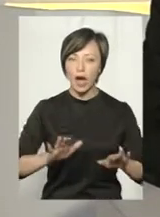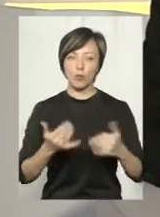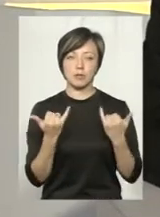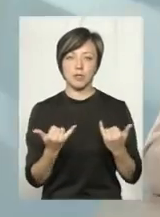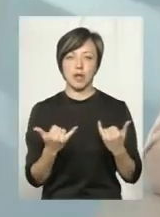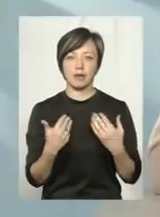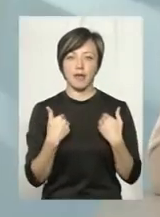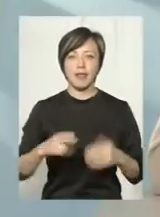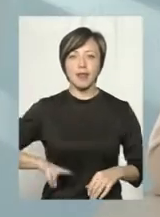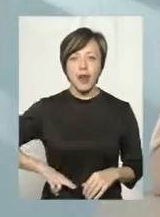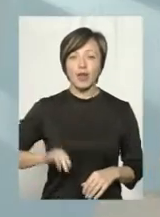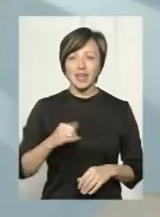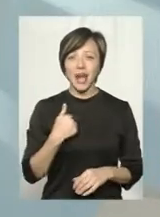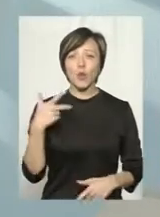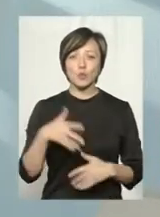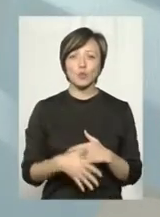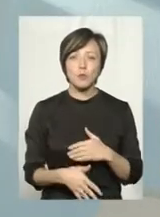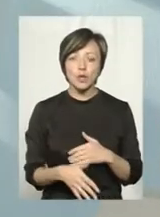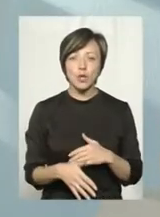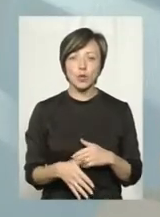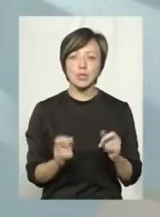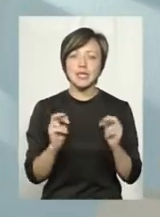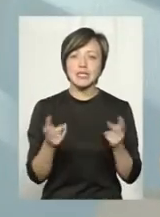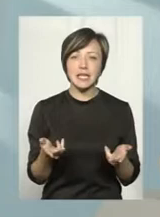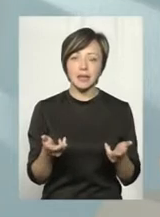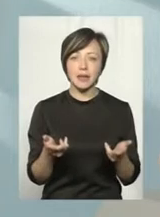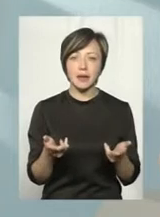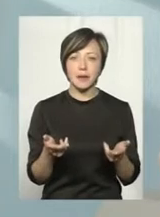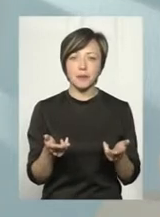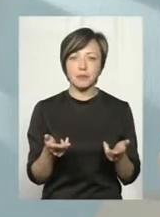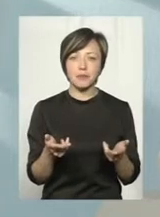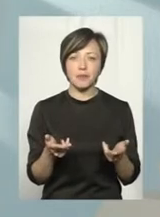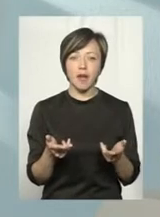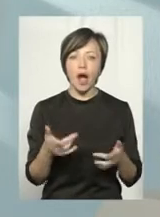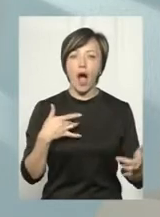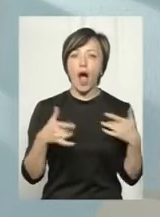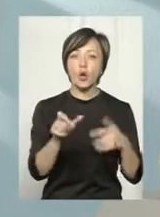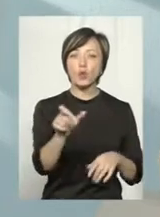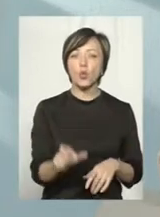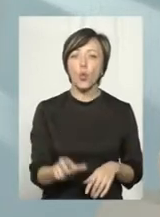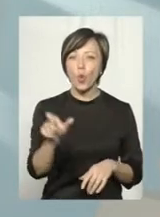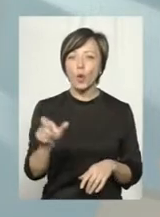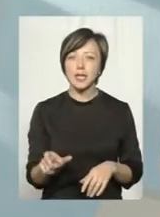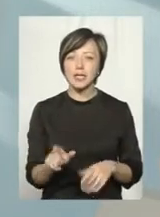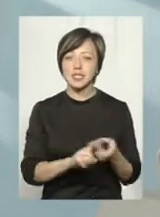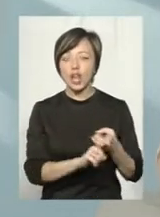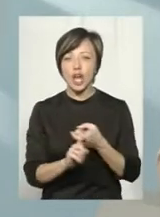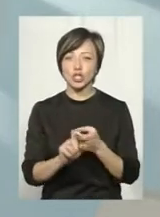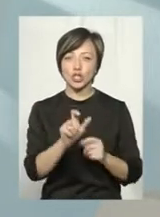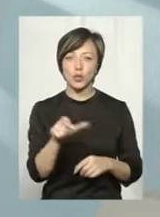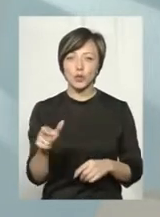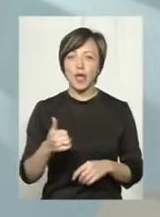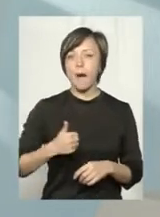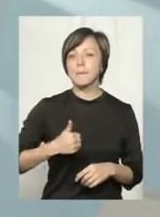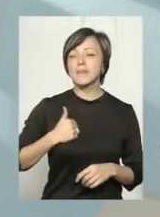директор, і я розумію, наскільки актори, в принципі, і залежні люди, і